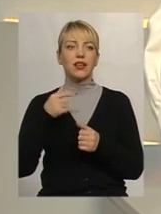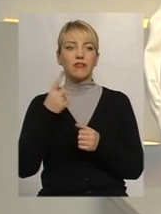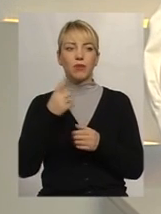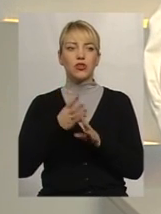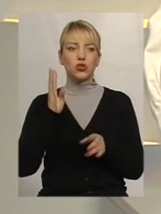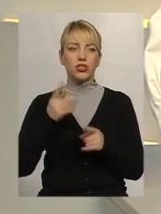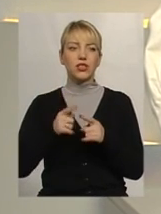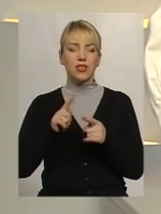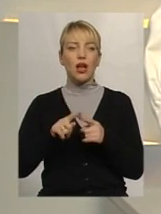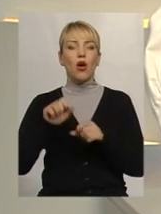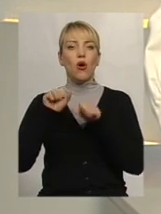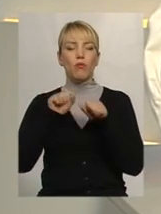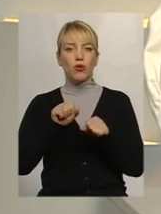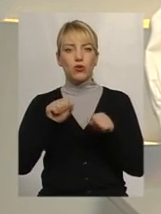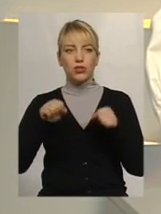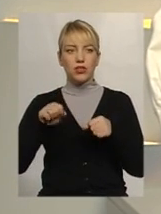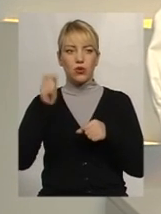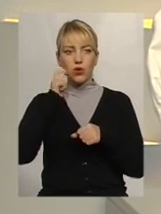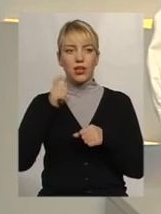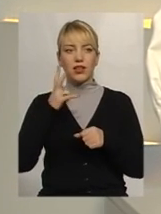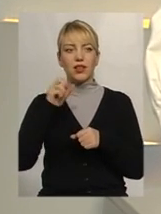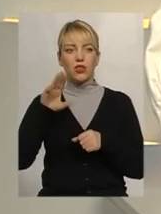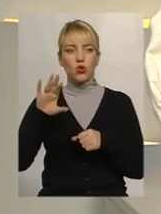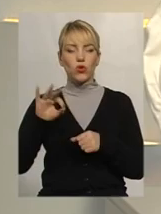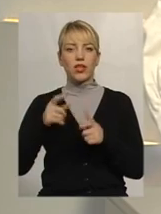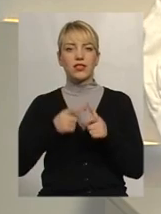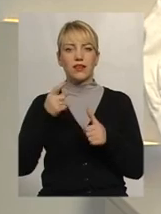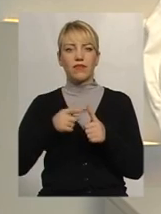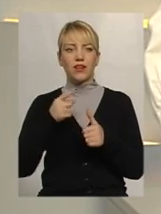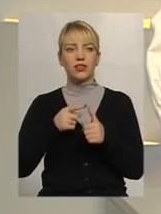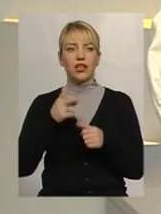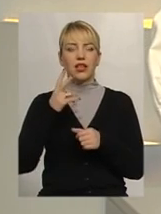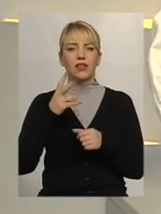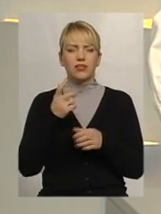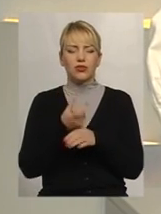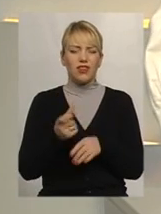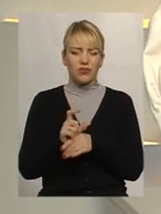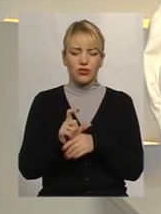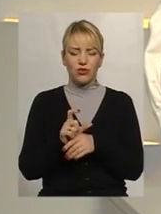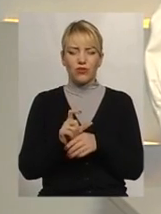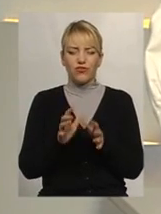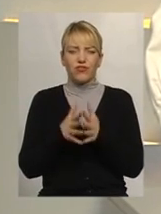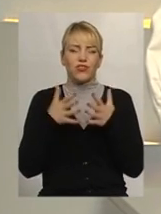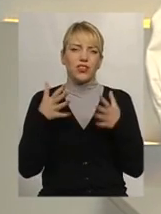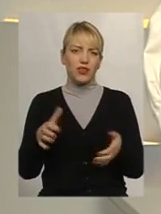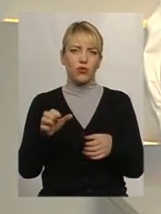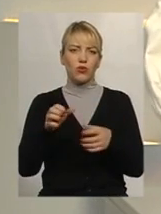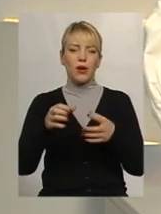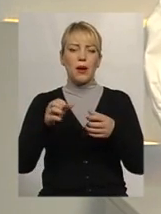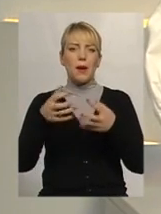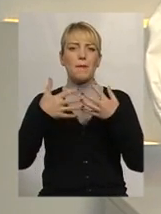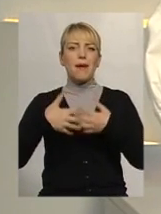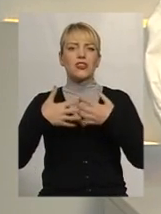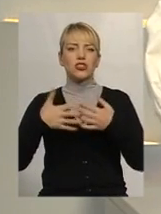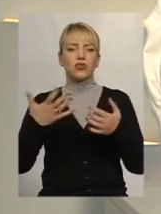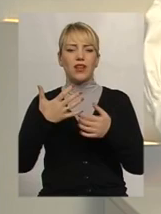обороноздатність країни, а от НАТО все частіше називають надто громісткою, надто неповороткою, машиною, яка сама вимагає